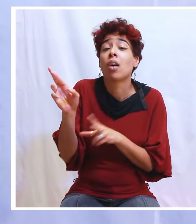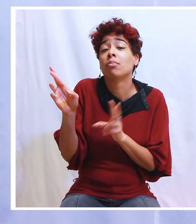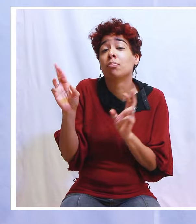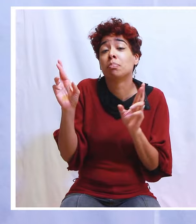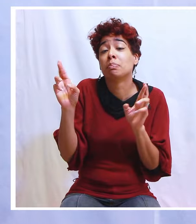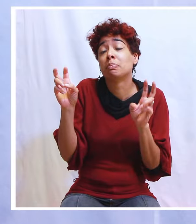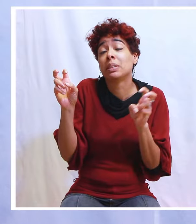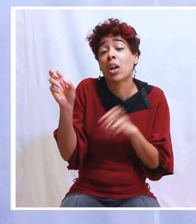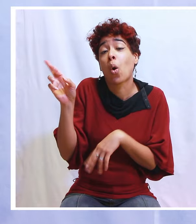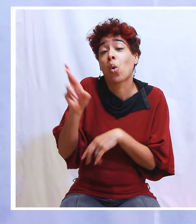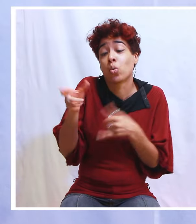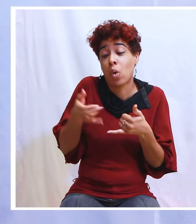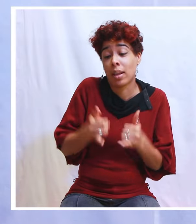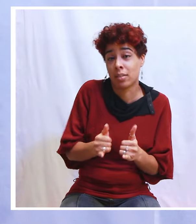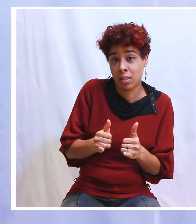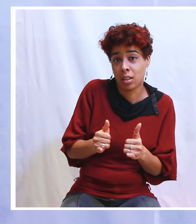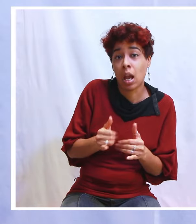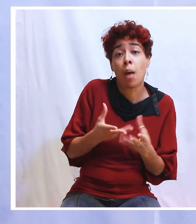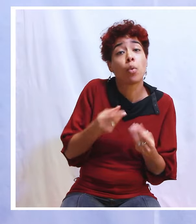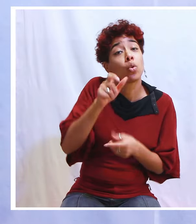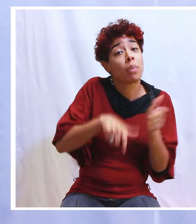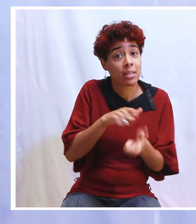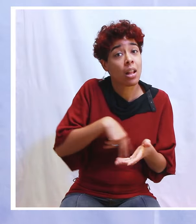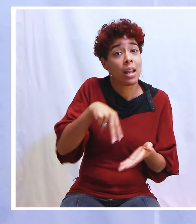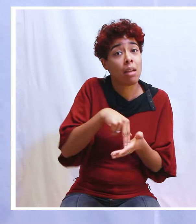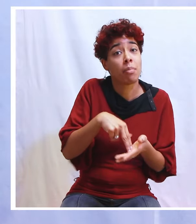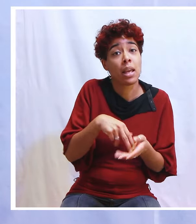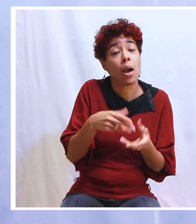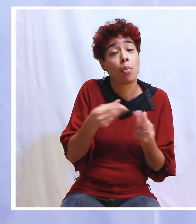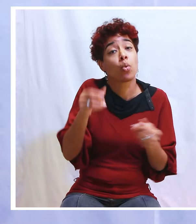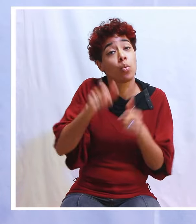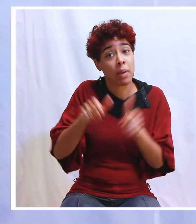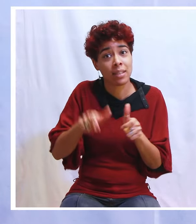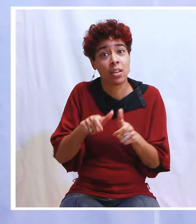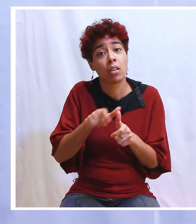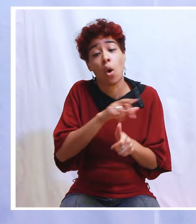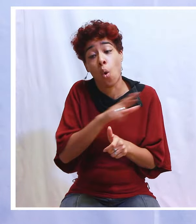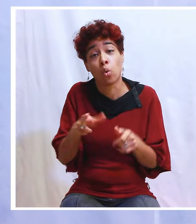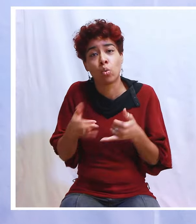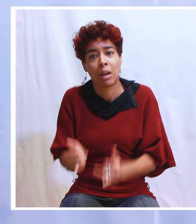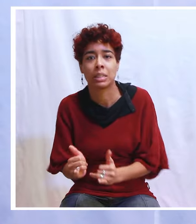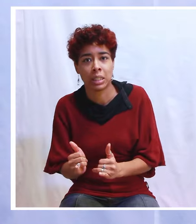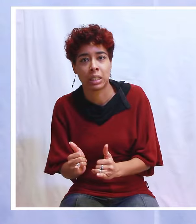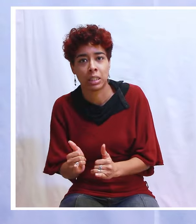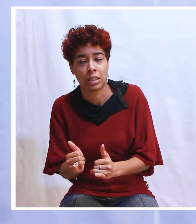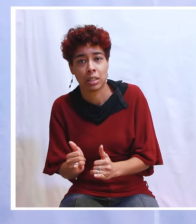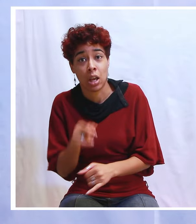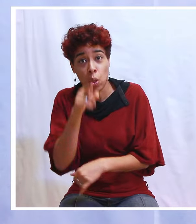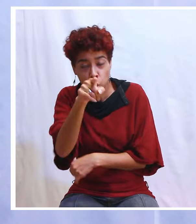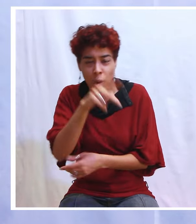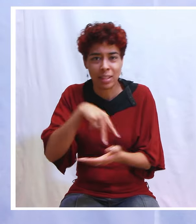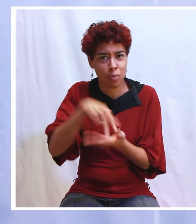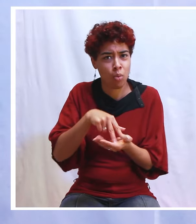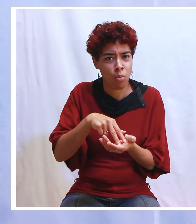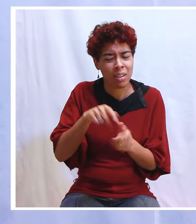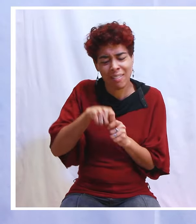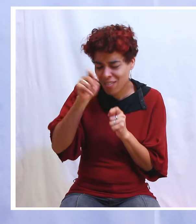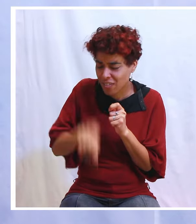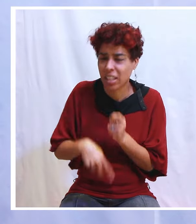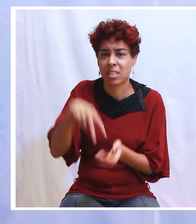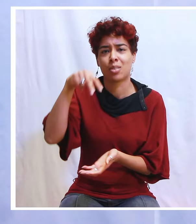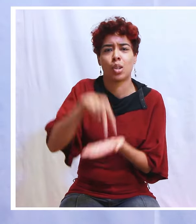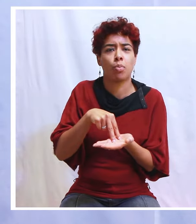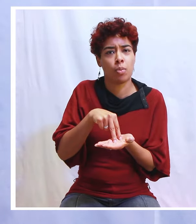Beaucoup se lèvent, mais beaucoup se rassoient aussi et ça, ne pas l'oublier. Mon frère, ma soeur, je voudrais vraiment t'encourager. Toi qui es debout, reste debout